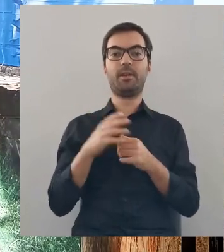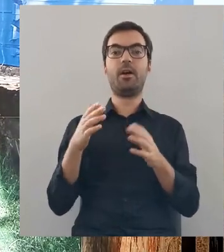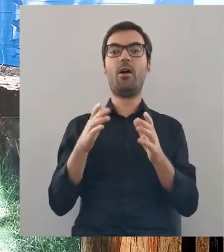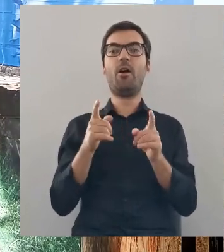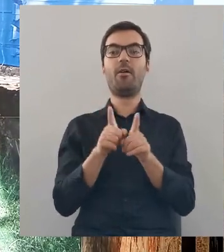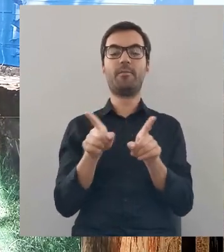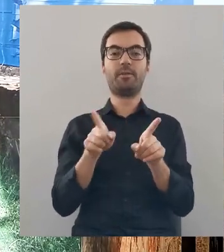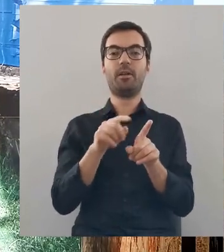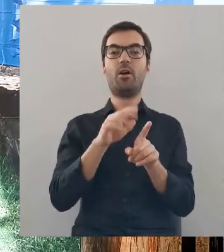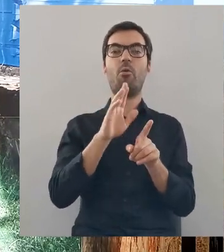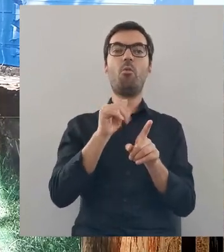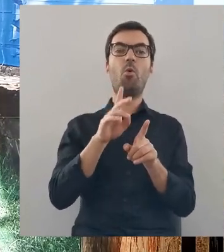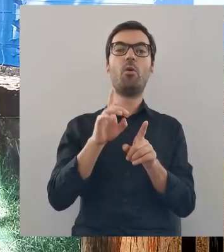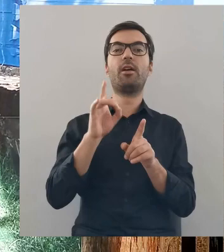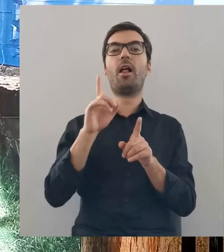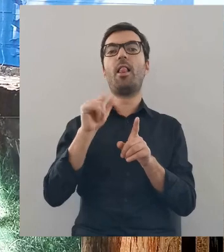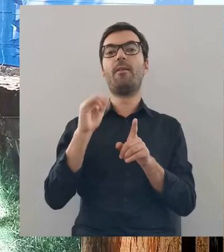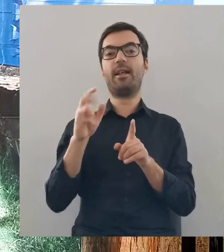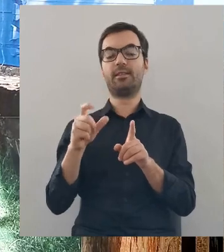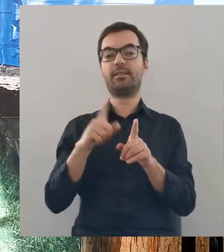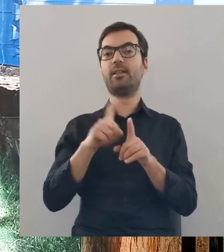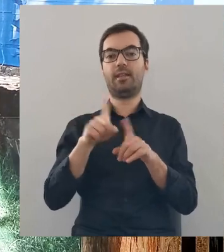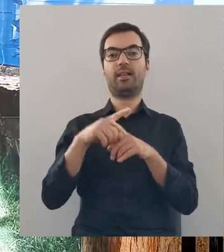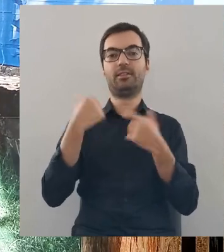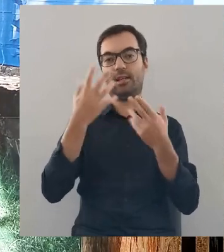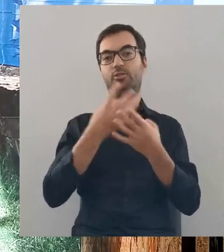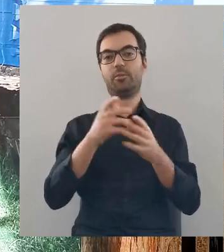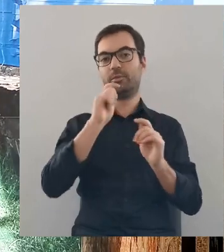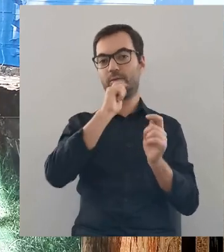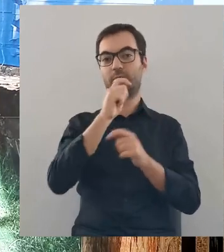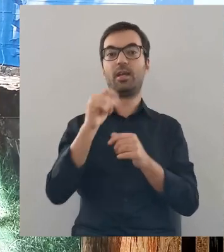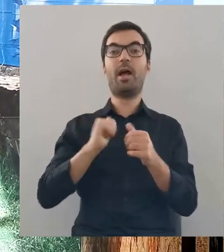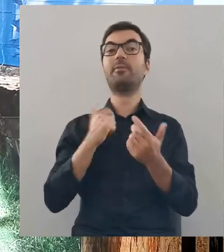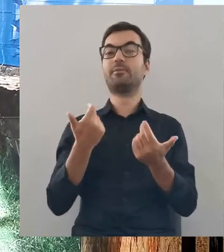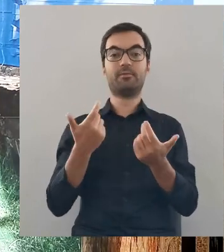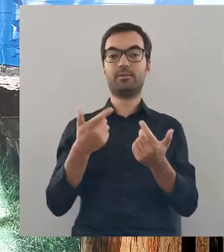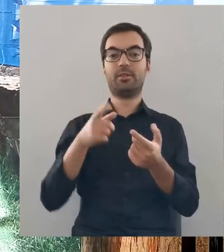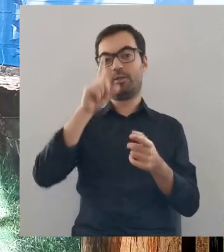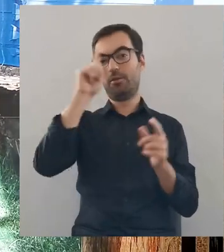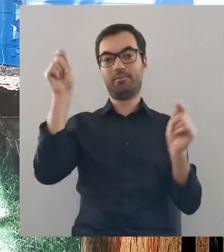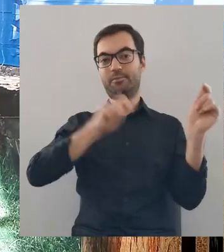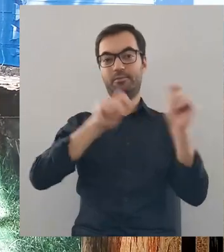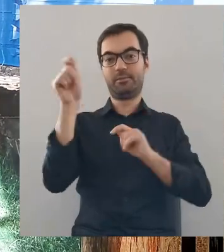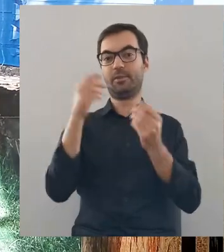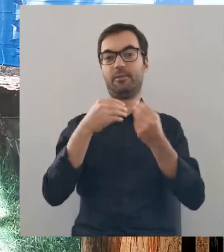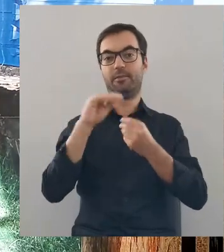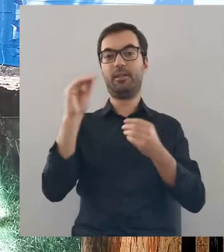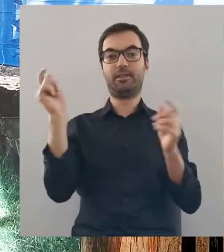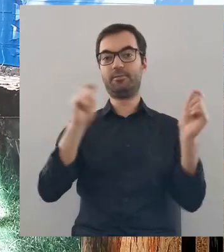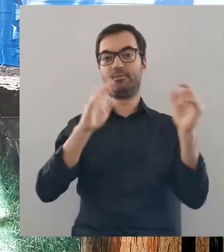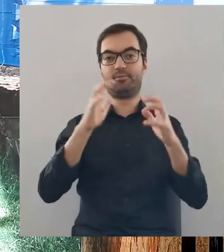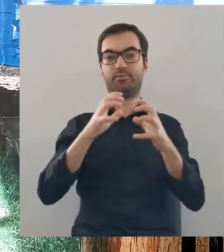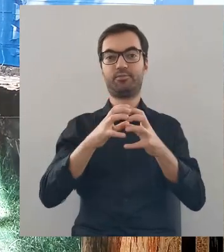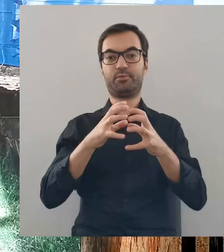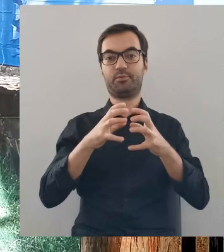widłach Bugu i Liwca, to również zaczął tam czynić nadania, żeby po prostu pojawili się kolejni ludzie i zaczęli